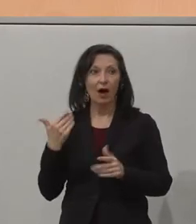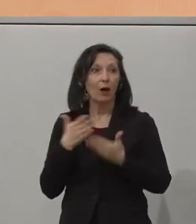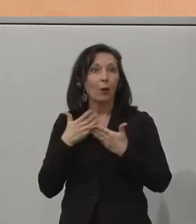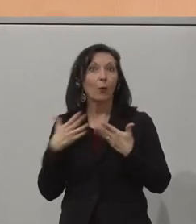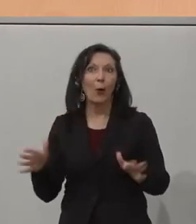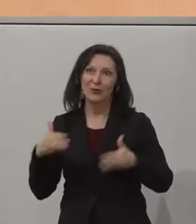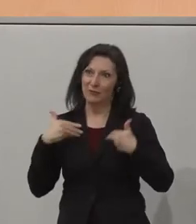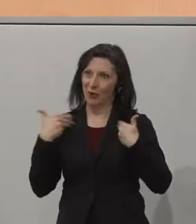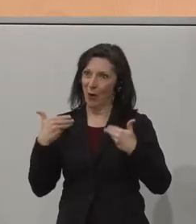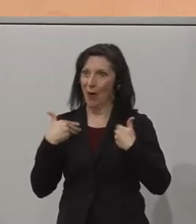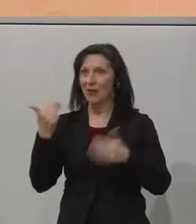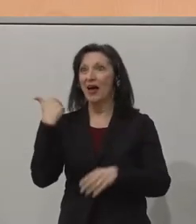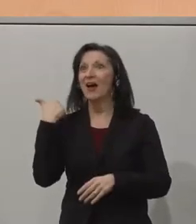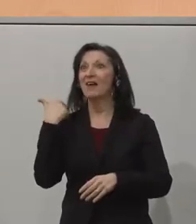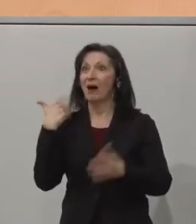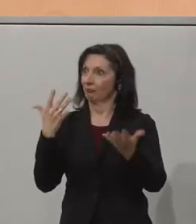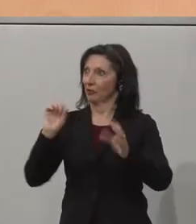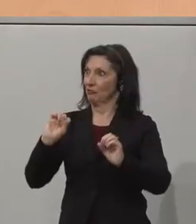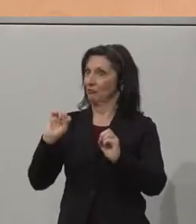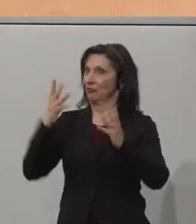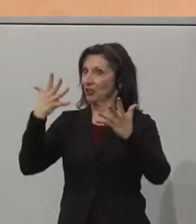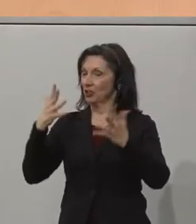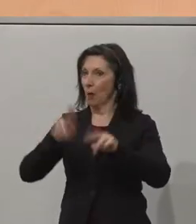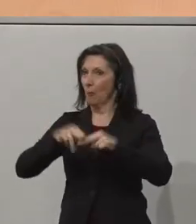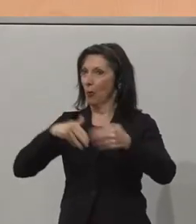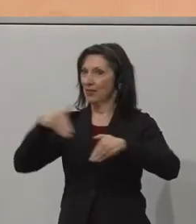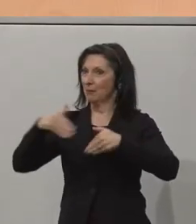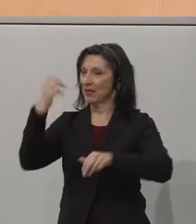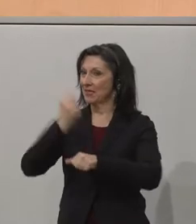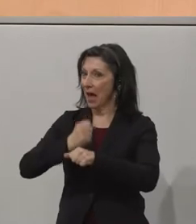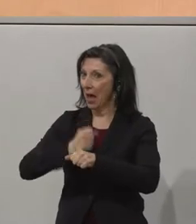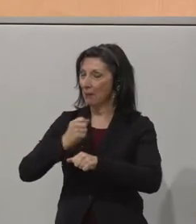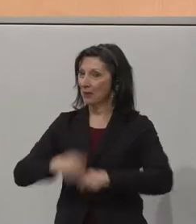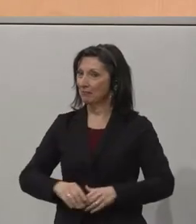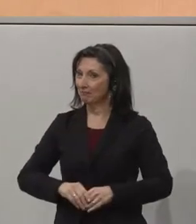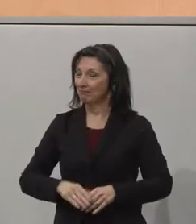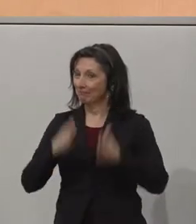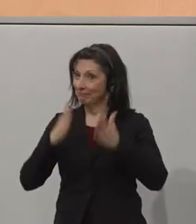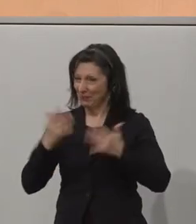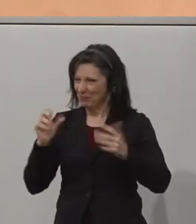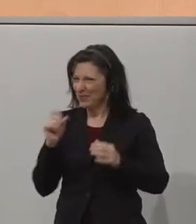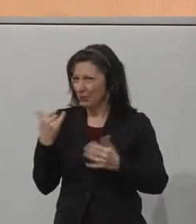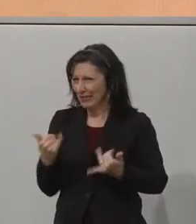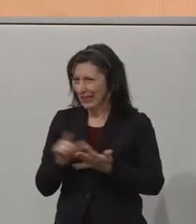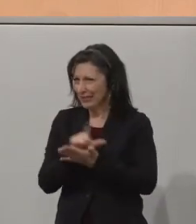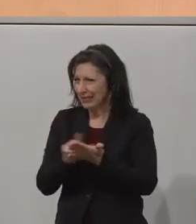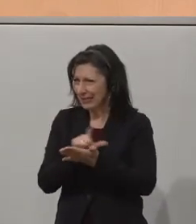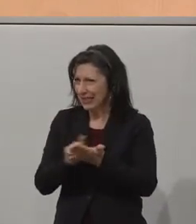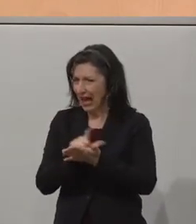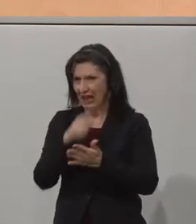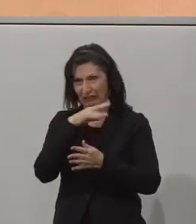die Zusage bekommen haben, frisch im Amt als Bundesminister für Arbeit. Und gerade in diesen Zeiten wahrscheinlich sehr